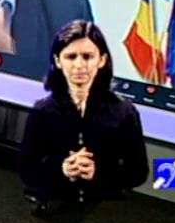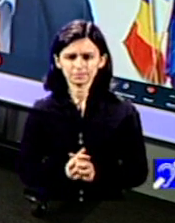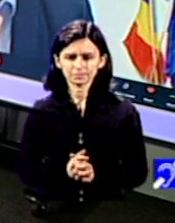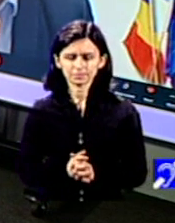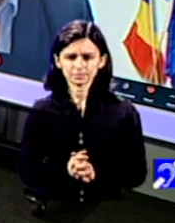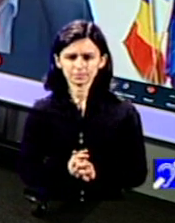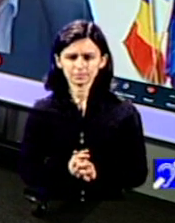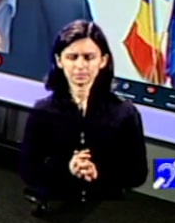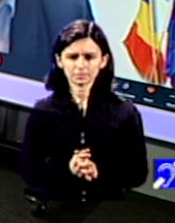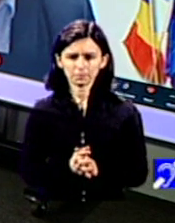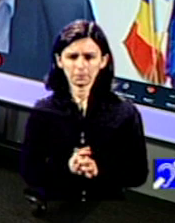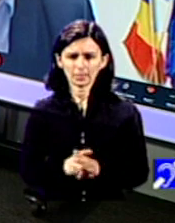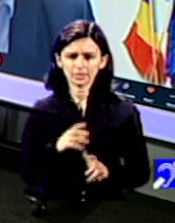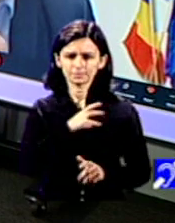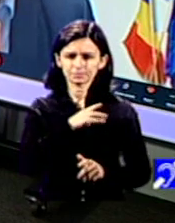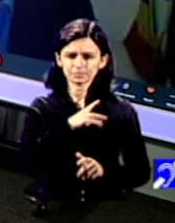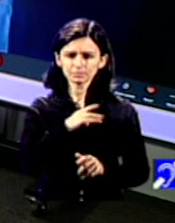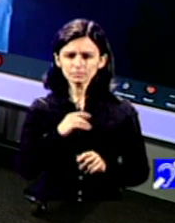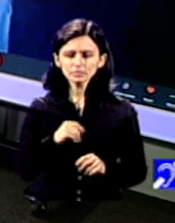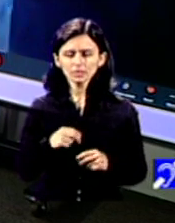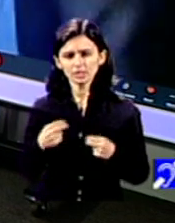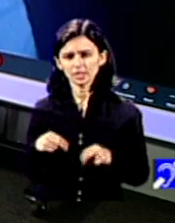un exemplu în Franța de exemplu